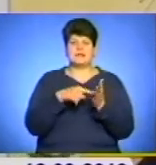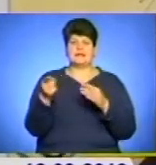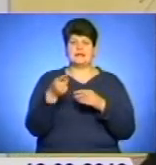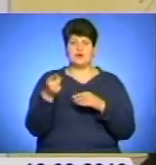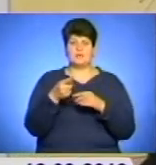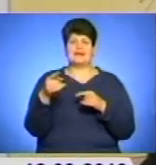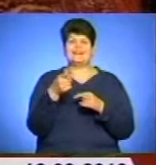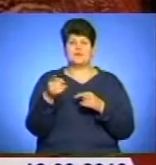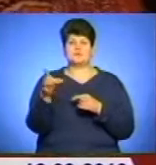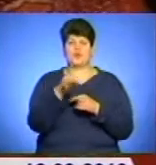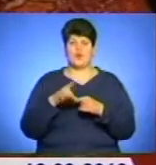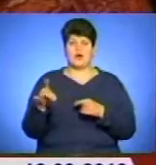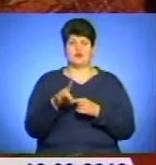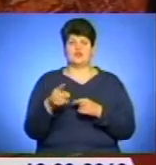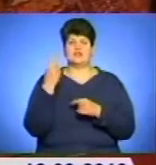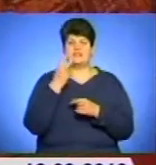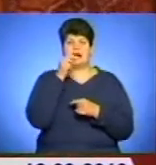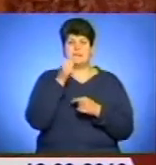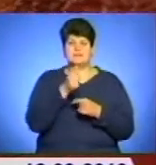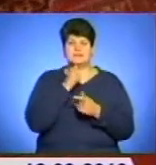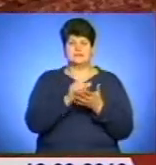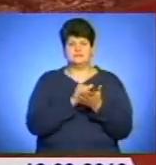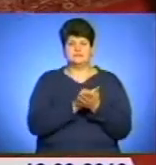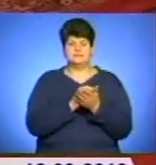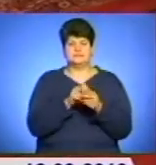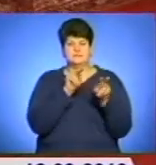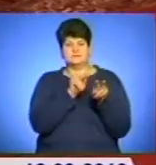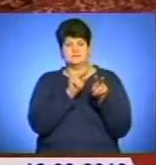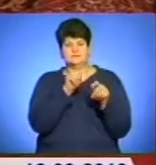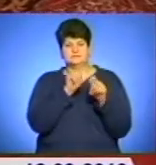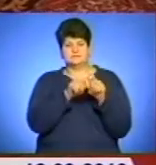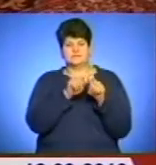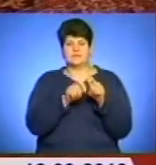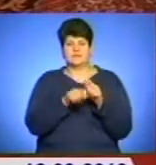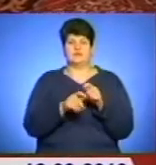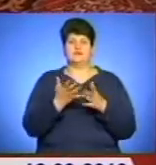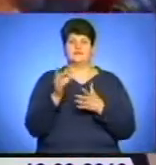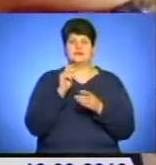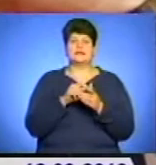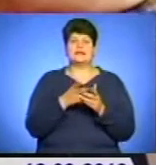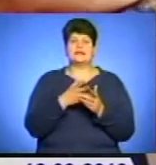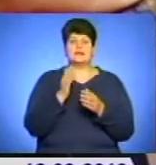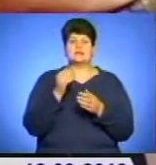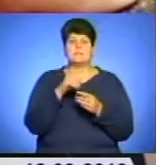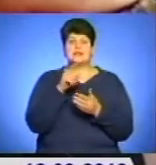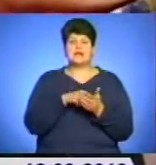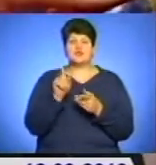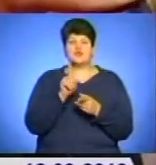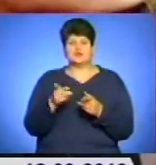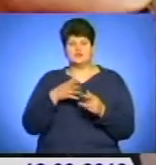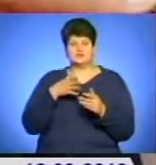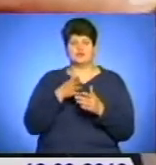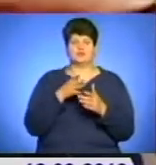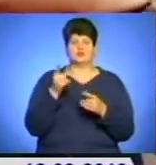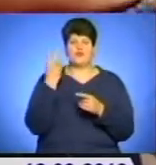території Тернопільського району. Майже два місяці довелося документувати та контролювати злочинну діяльність наркоторговців. Запитання, що штовхнуло двох